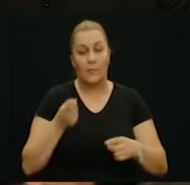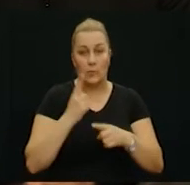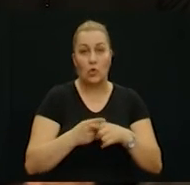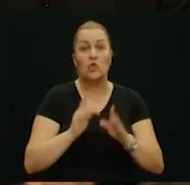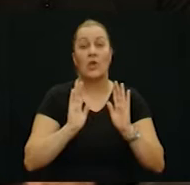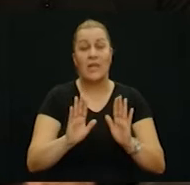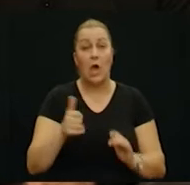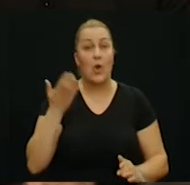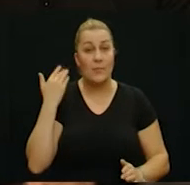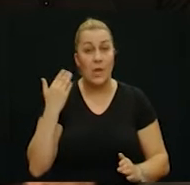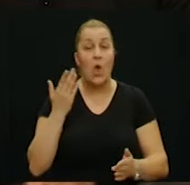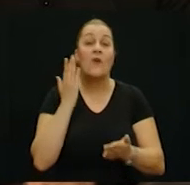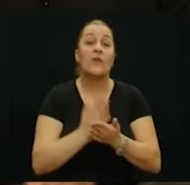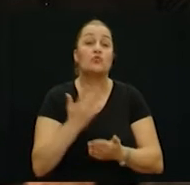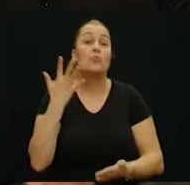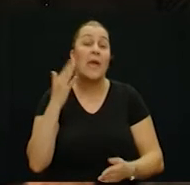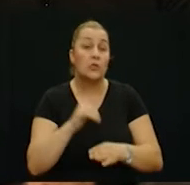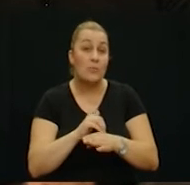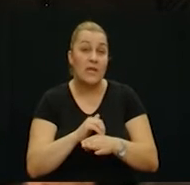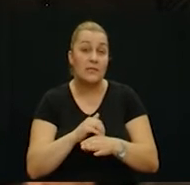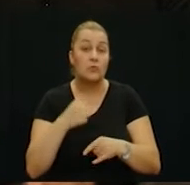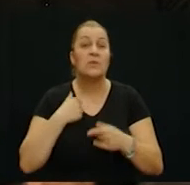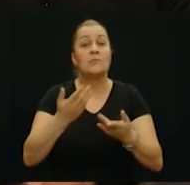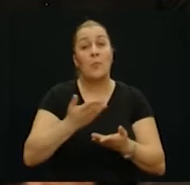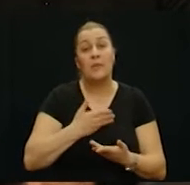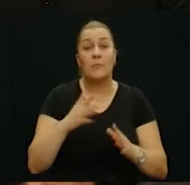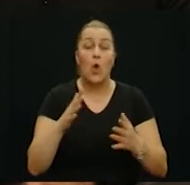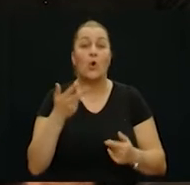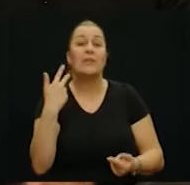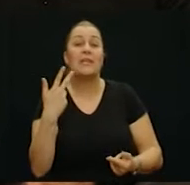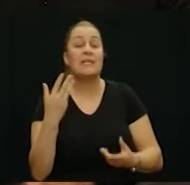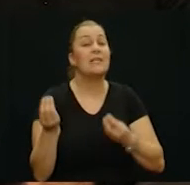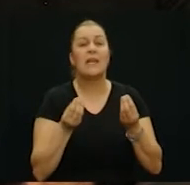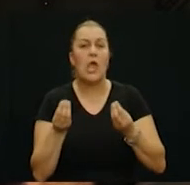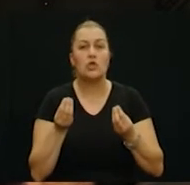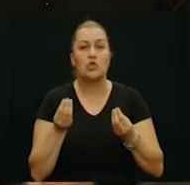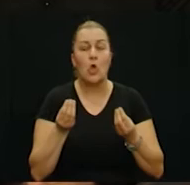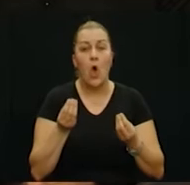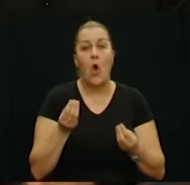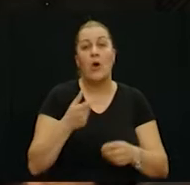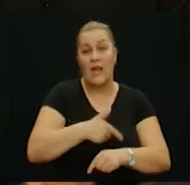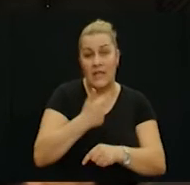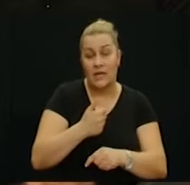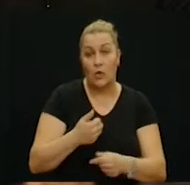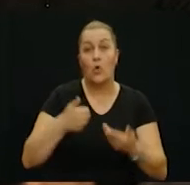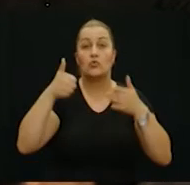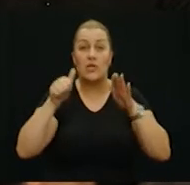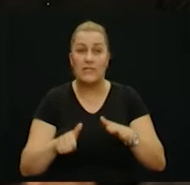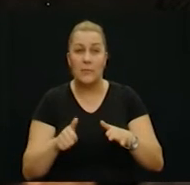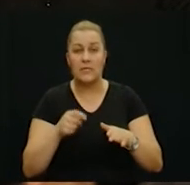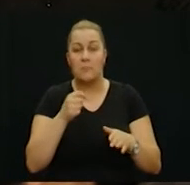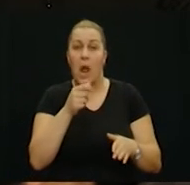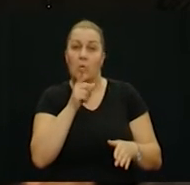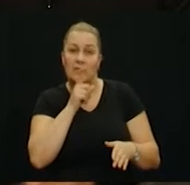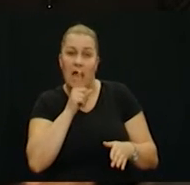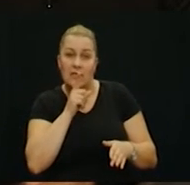Jer, pazite, mi već u petom mjesecu smo primjeli negdje oko 30 nešto ranjenika. U šestom mjesecu opet je bilo